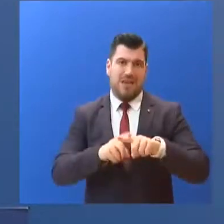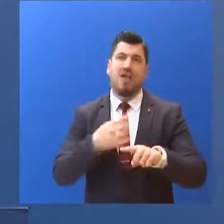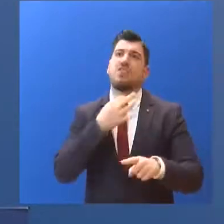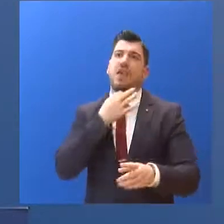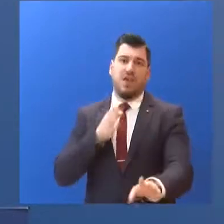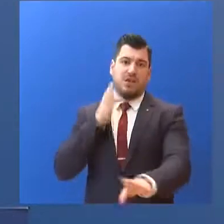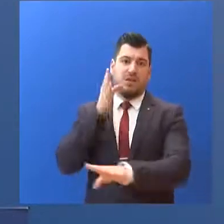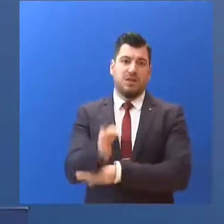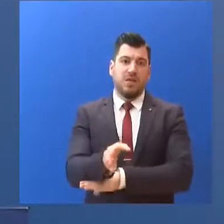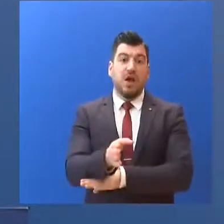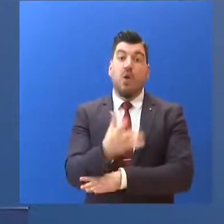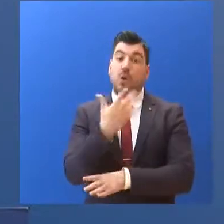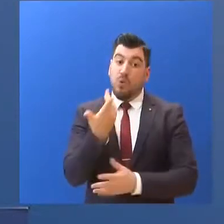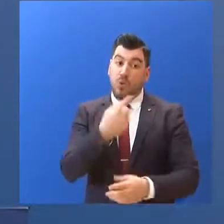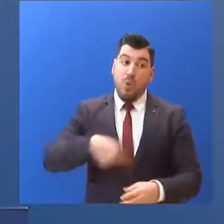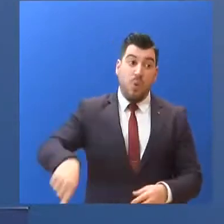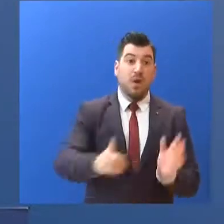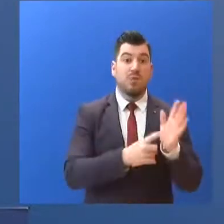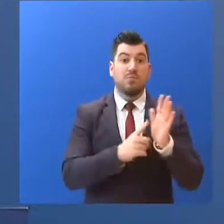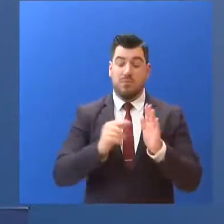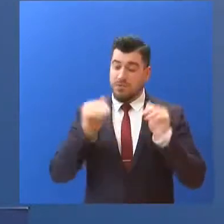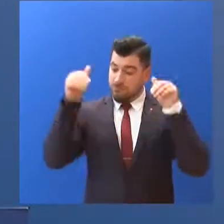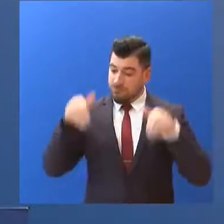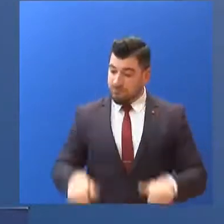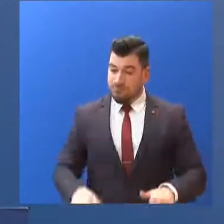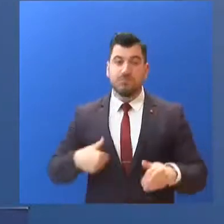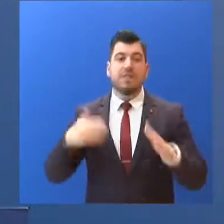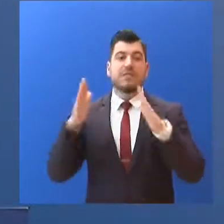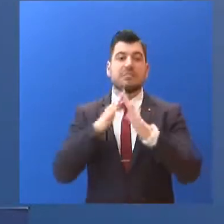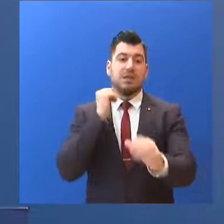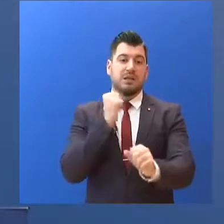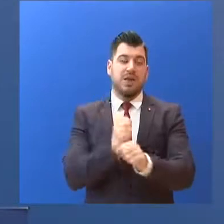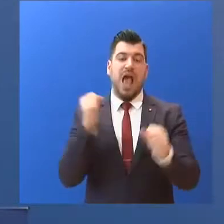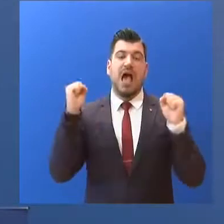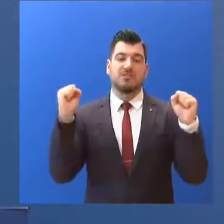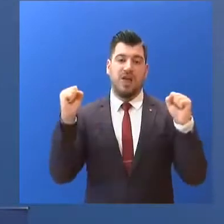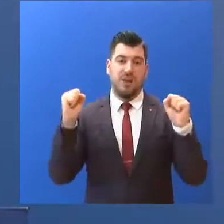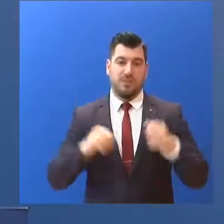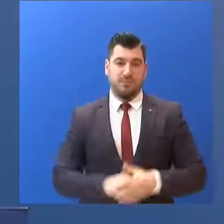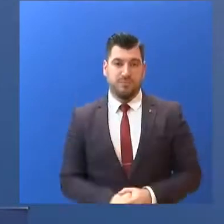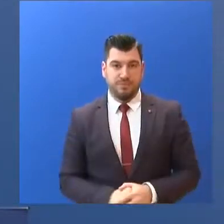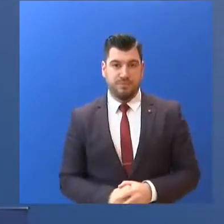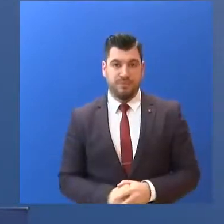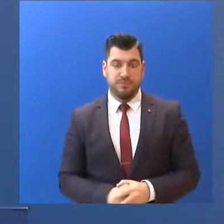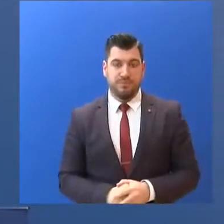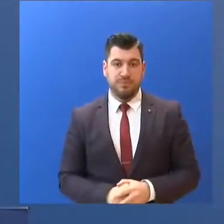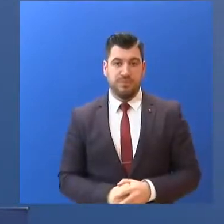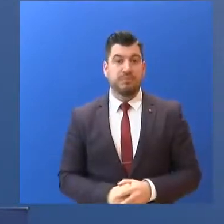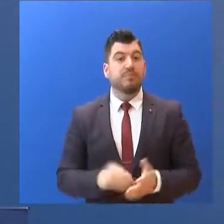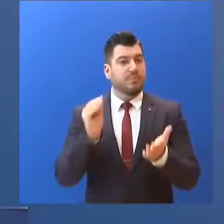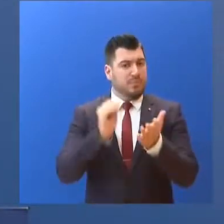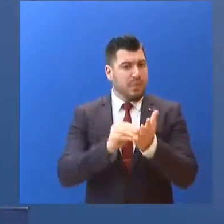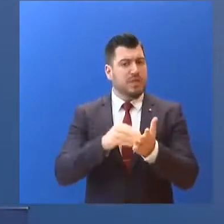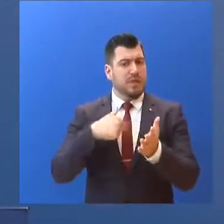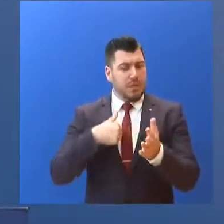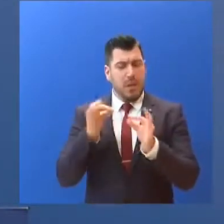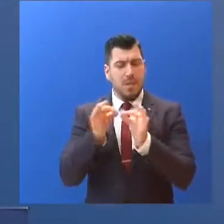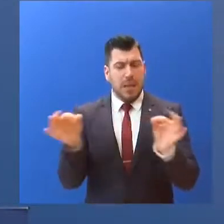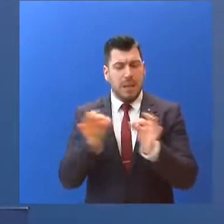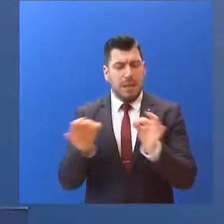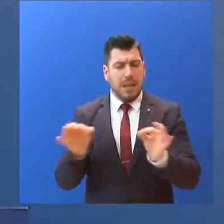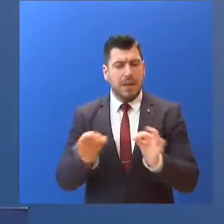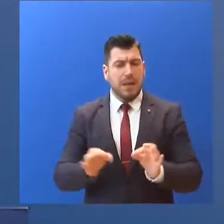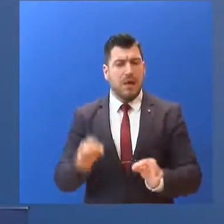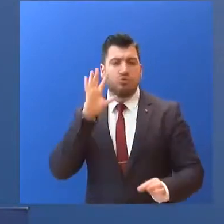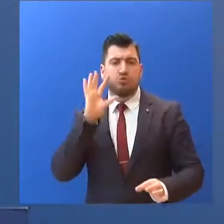κάνουμε λοιπόν όλες τις συναλλαγές μας... με ασφάλεια από το σπίτι. Επιπλέον, λαμβάνουμε όποια επιπλέον μέτρα χρειάζεται... πάντα με